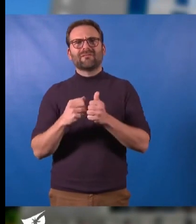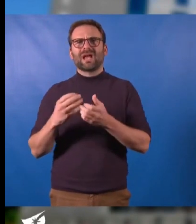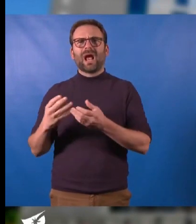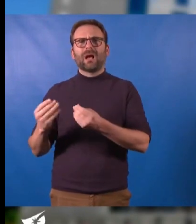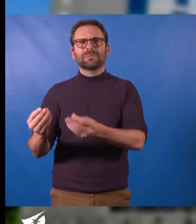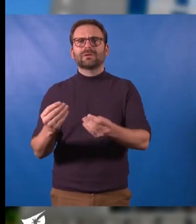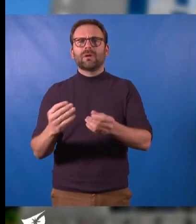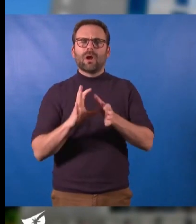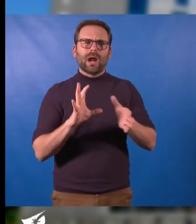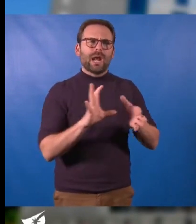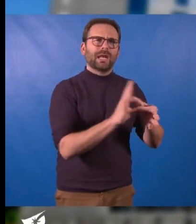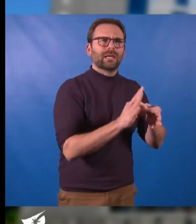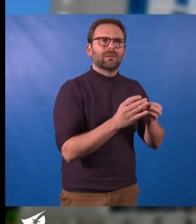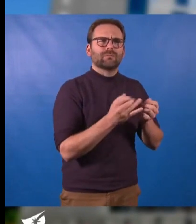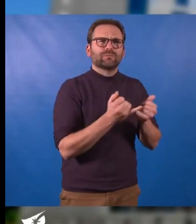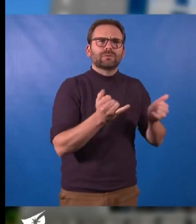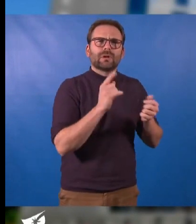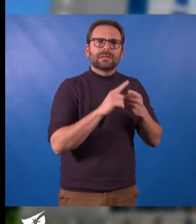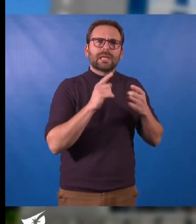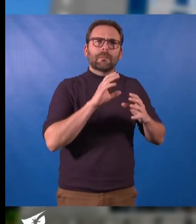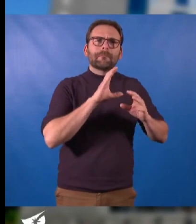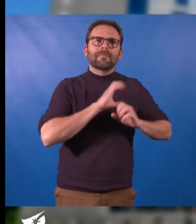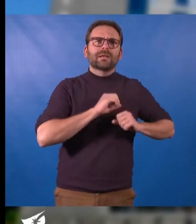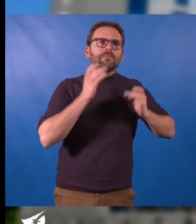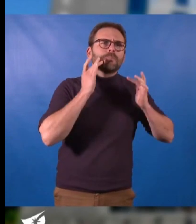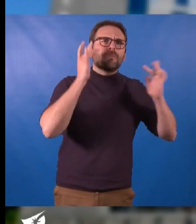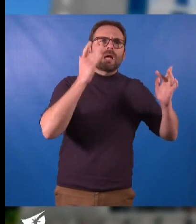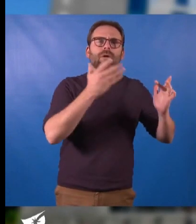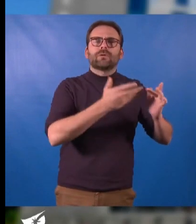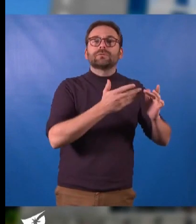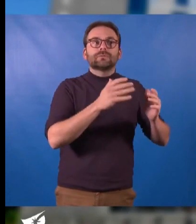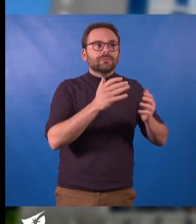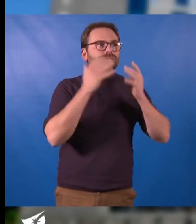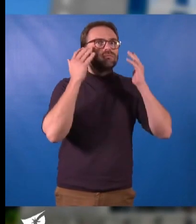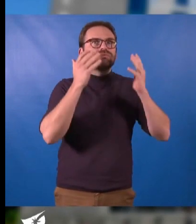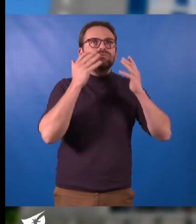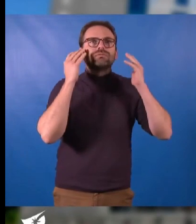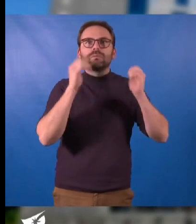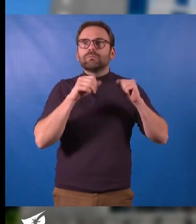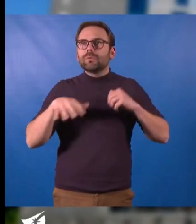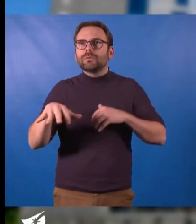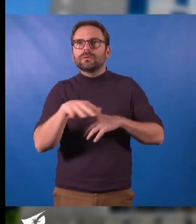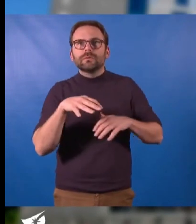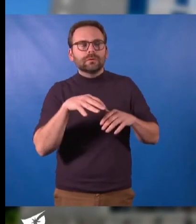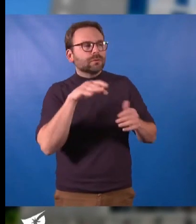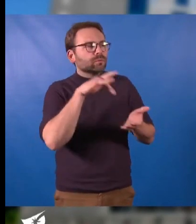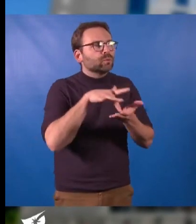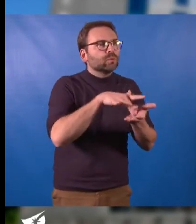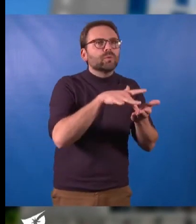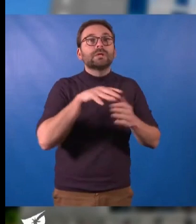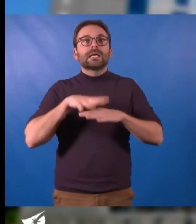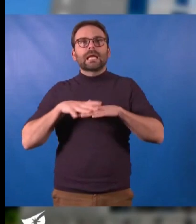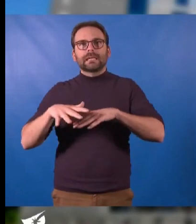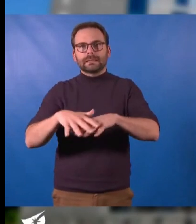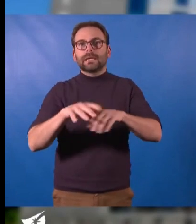connecté à l'expérience que vont pouvoir y faire celles et ceux venus du quartier,